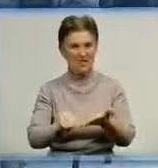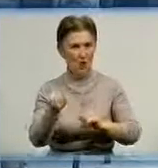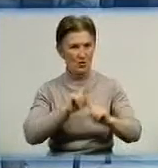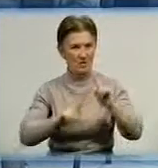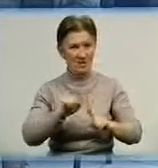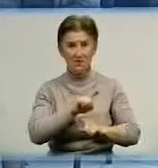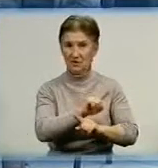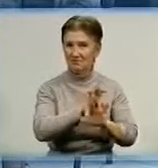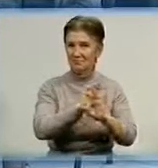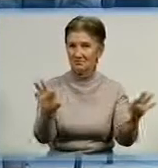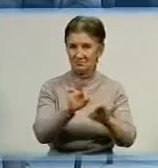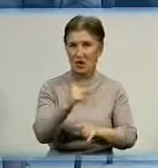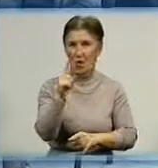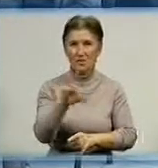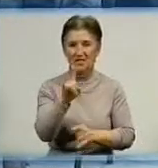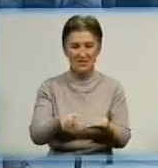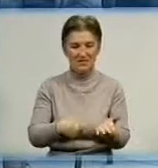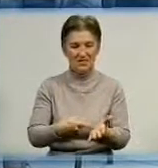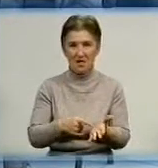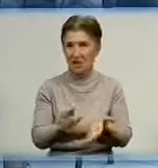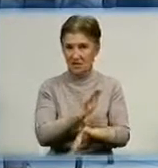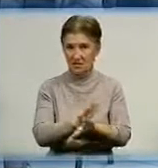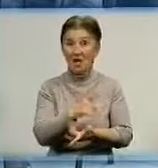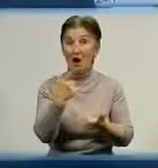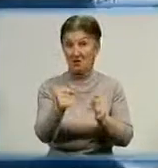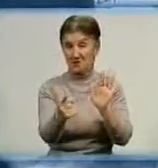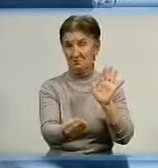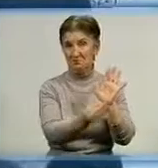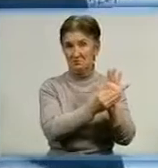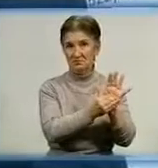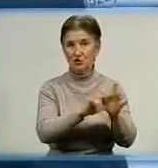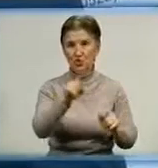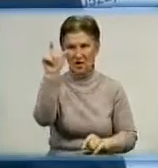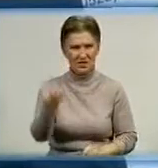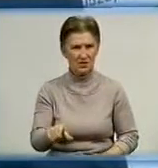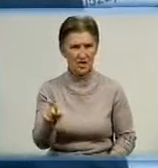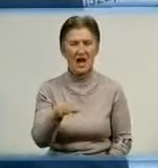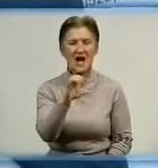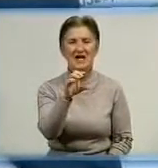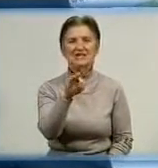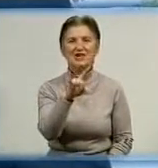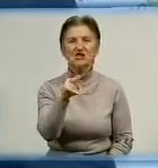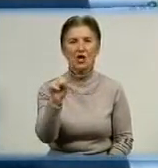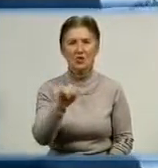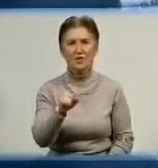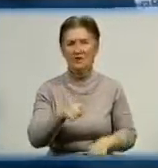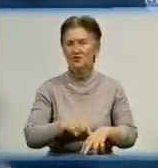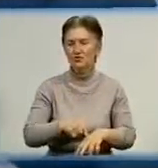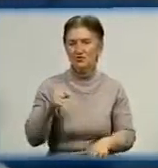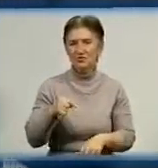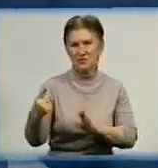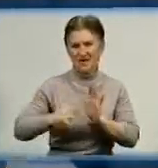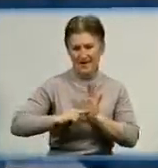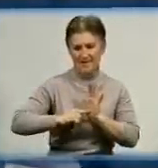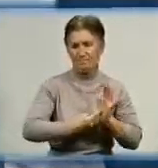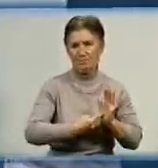прокоментував публікацію в одній з міських газет, де йшлося про те, що кандидат в мери Стрижаков почав відчувати на собі тиск з